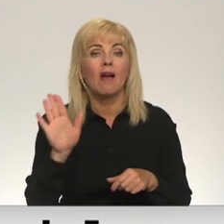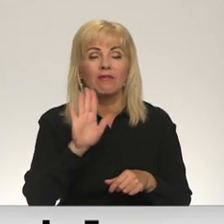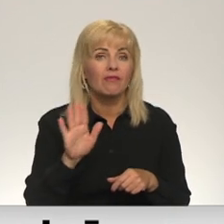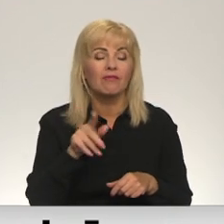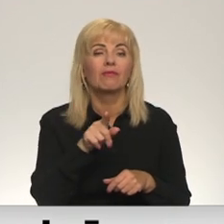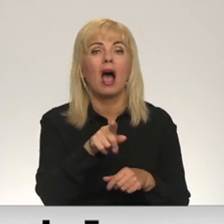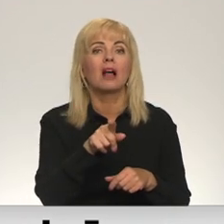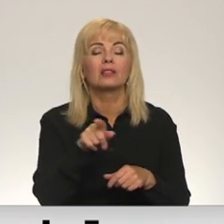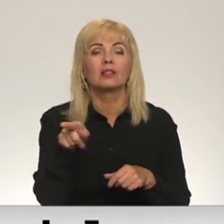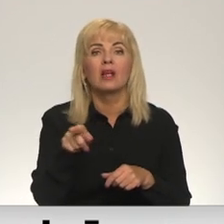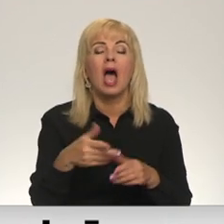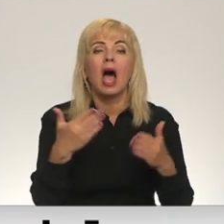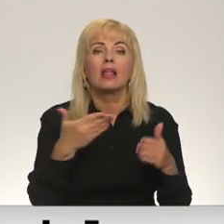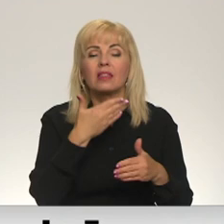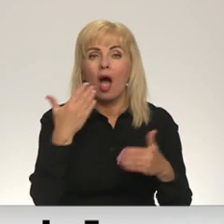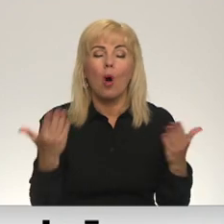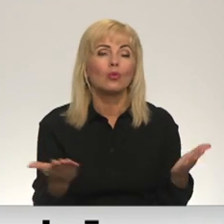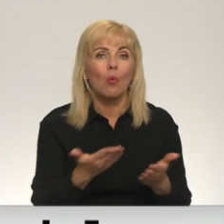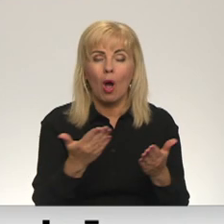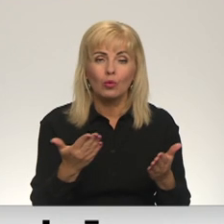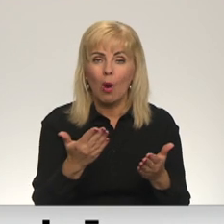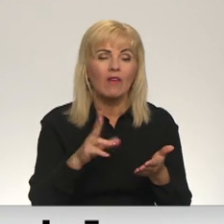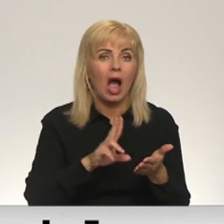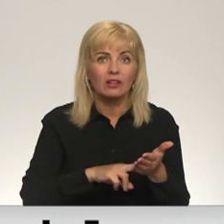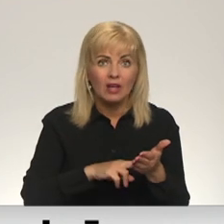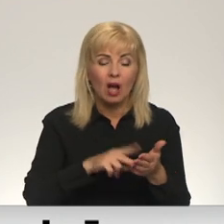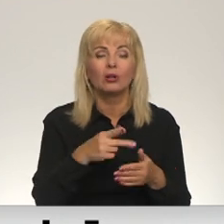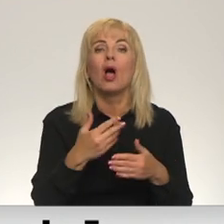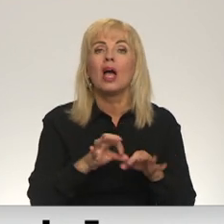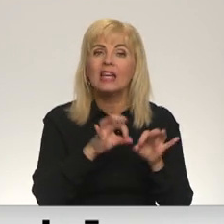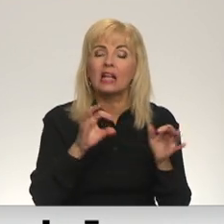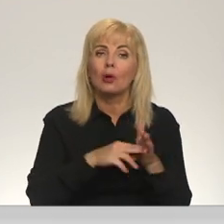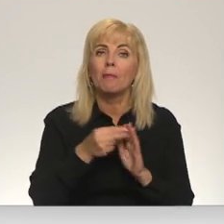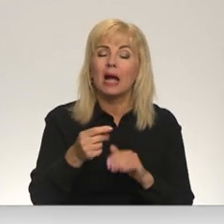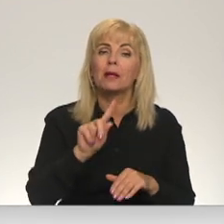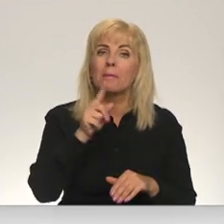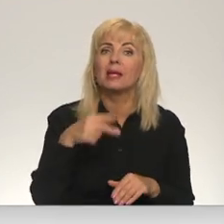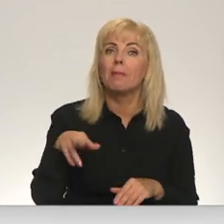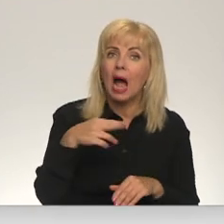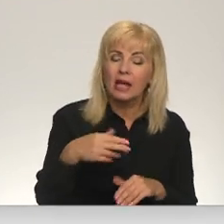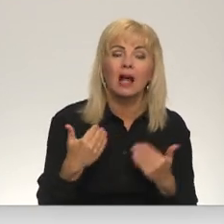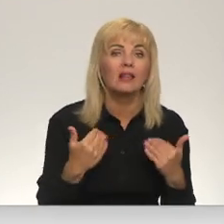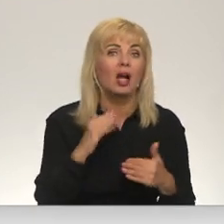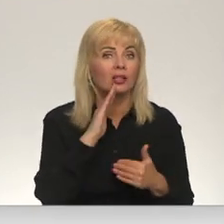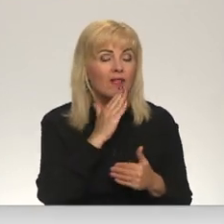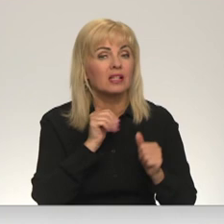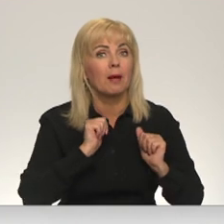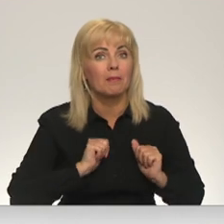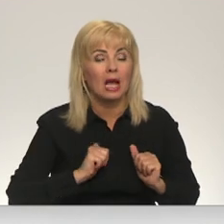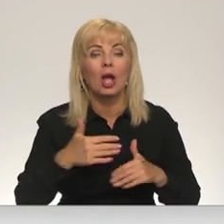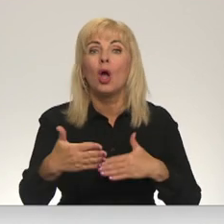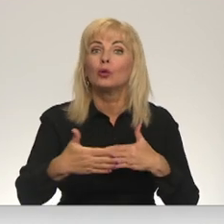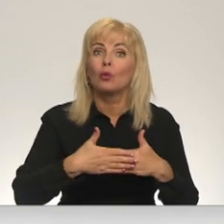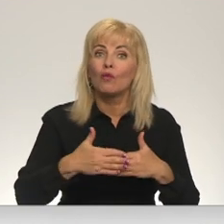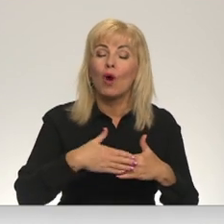atvieglojumu. Nodokļu jāmaksā no 1. eiro. Tagad ir vasara, šobrīd viss ir diezgan mierīgi un nāk vēlēšanas.